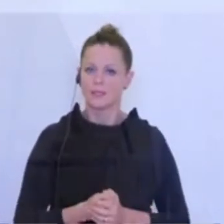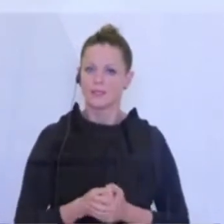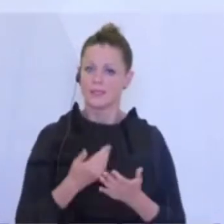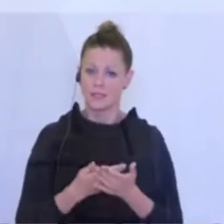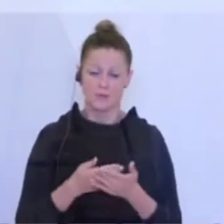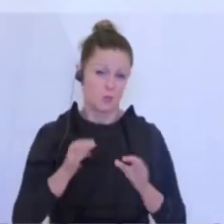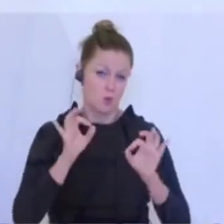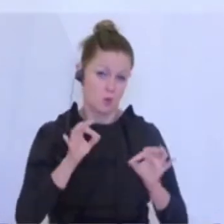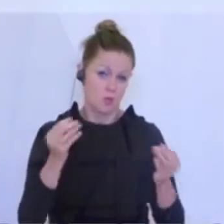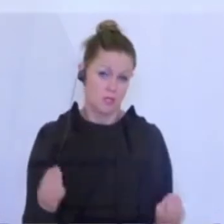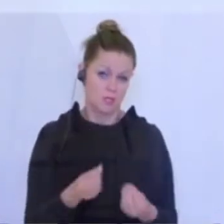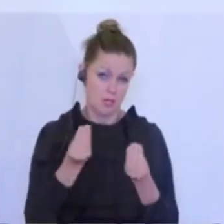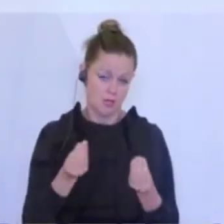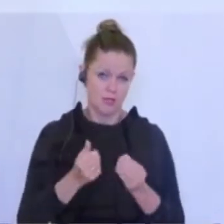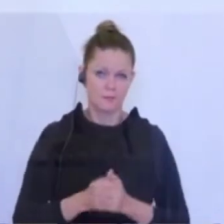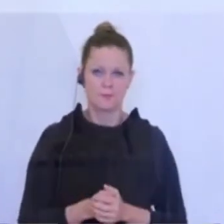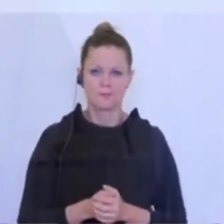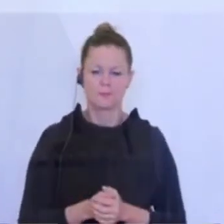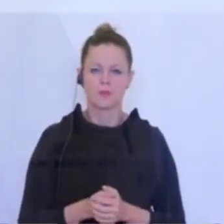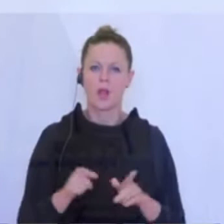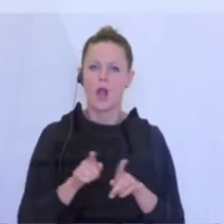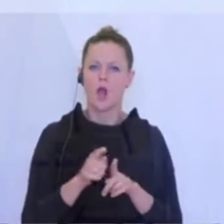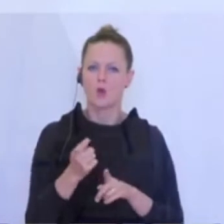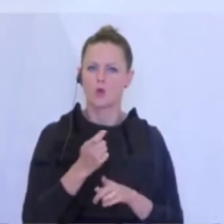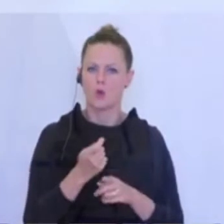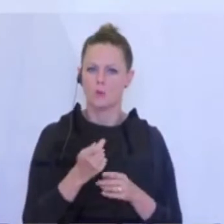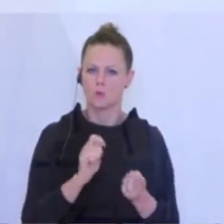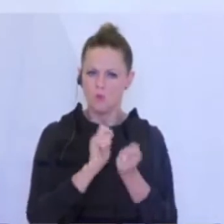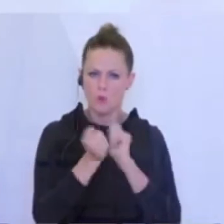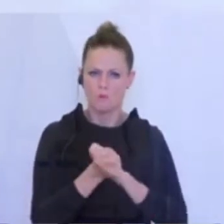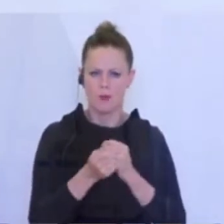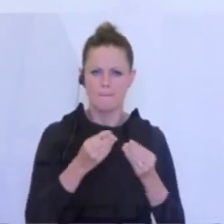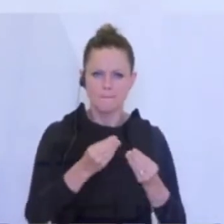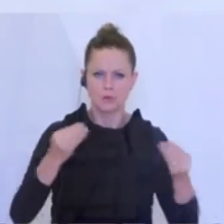Sache. Darüber hinaus gibt es Modernisierungsmaßnahmen. Sie wissen ja,